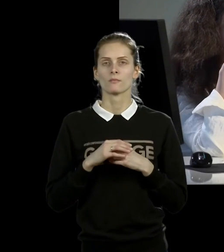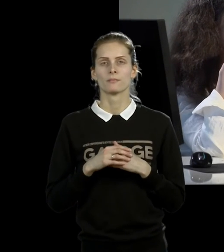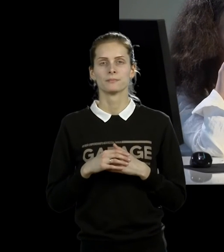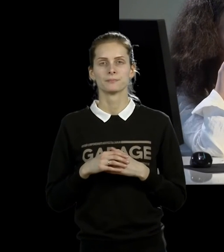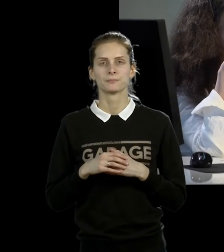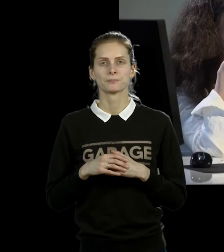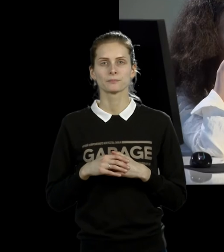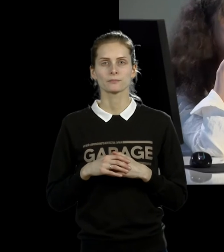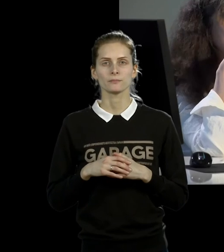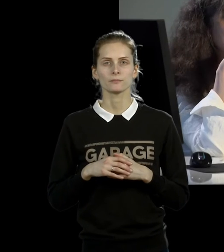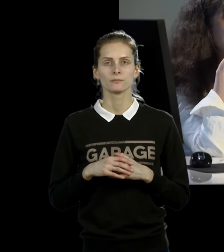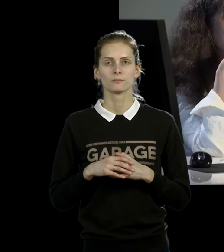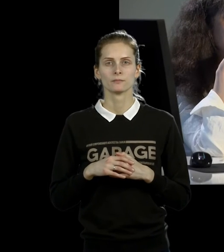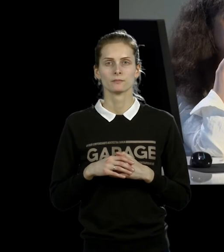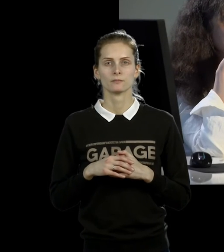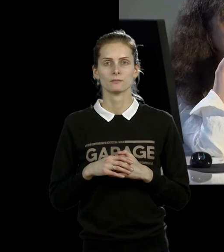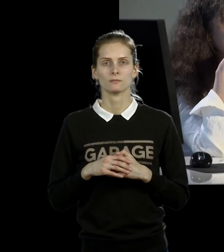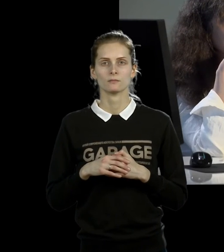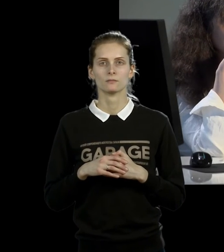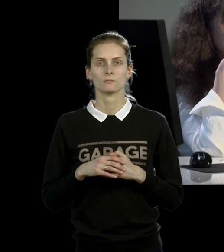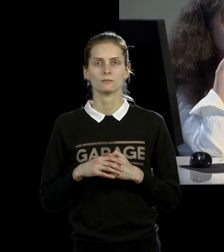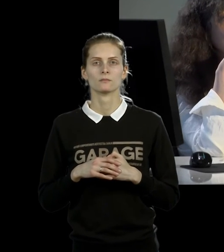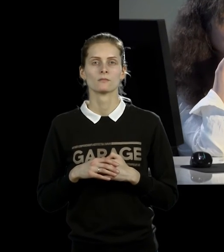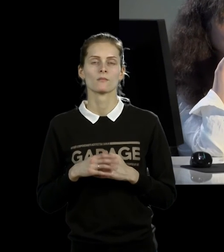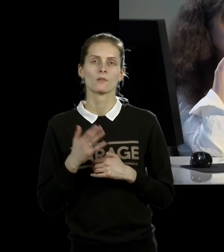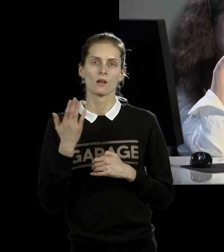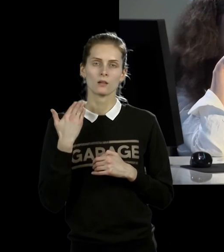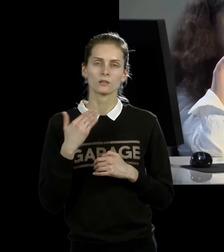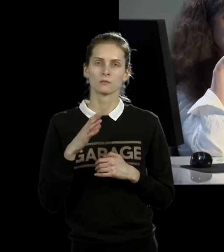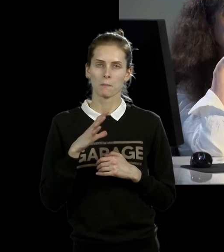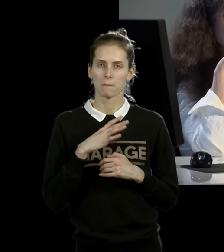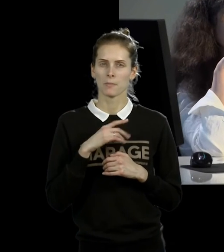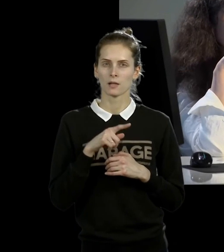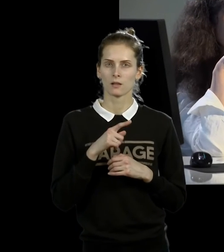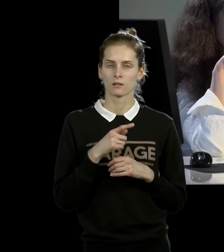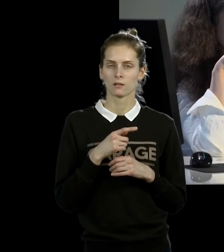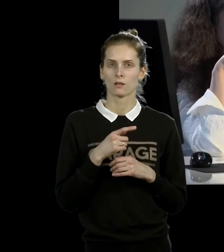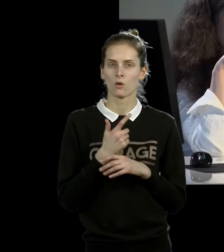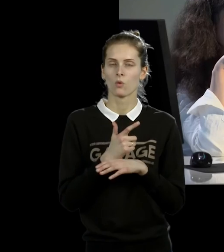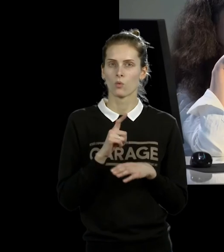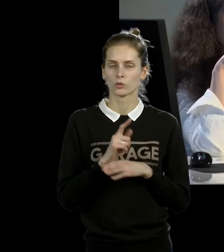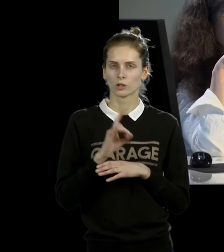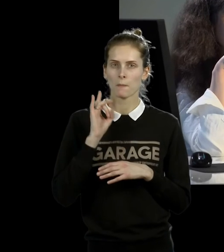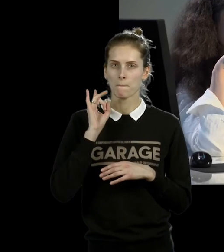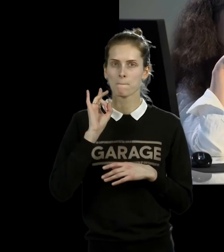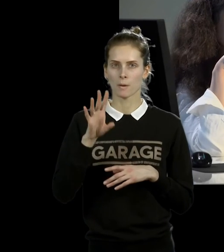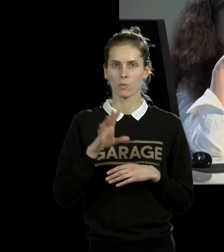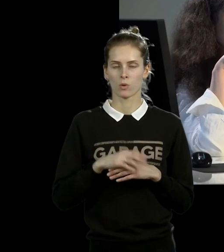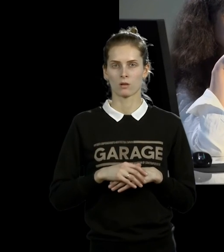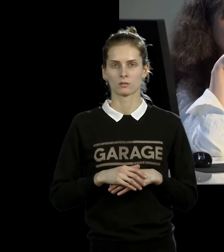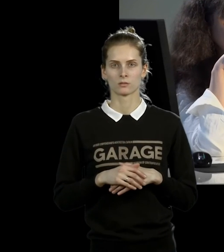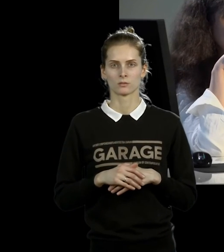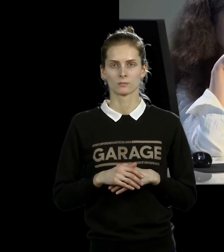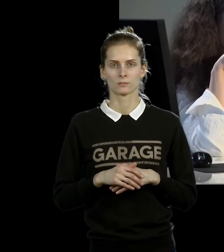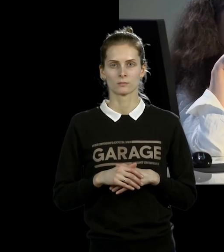ньюэджевые увлечения были в общем местом, но в общем месту, породивши довольно